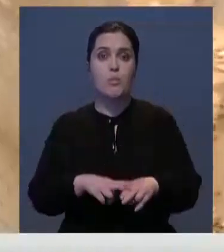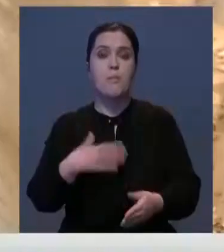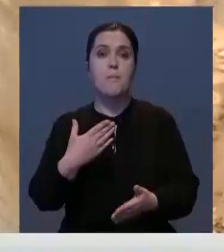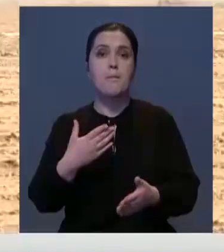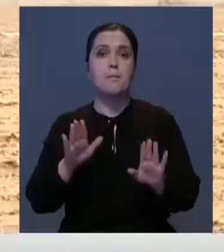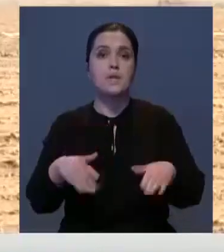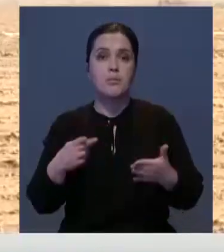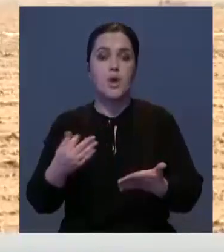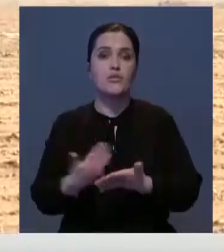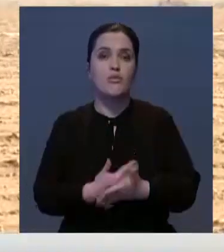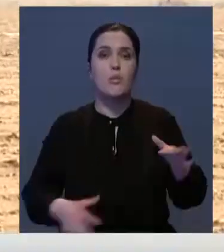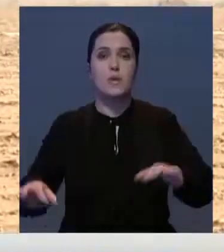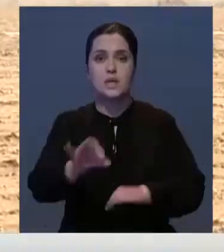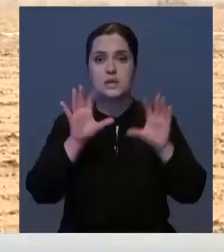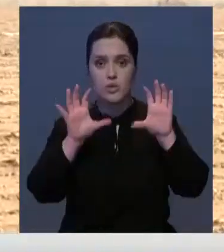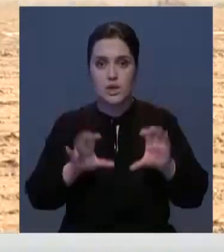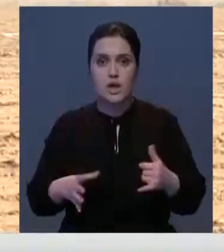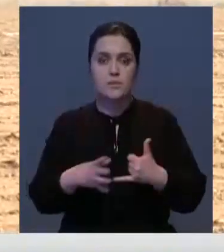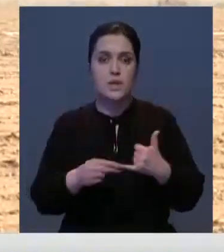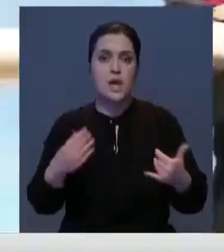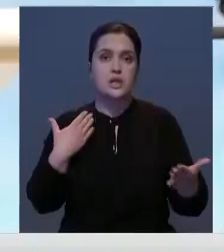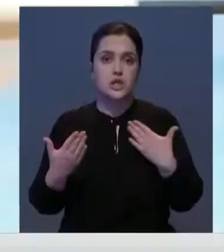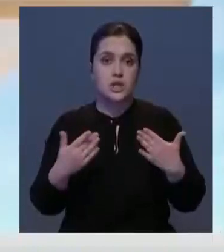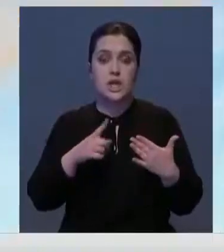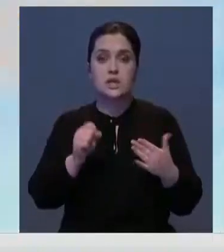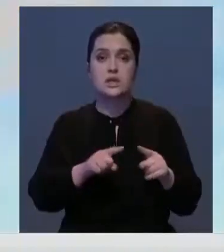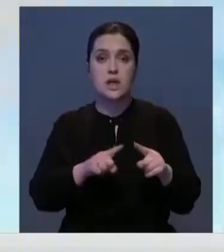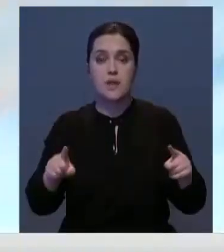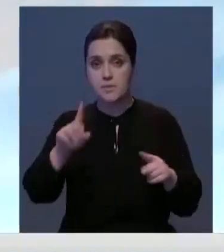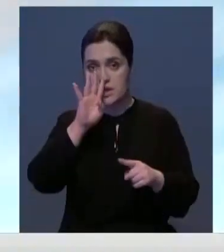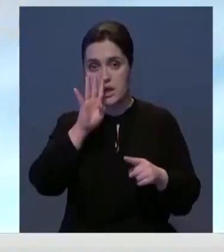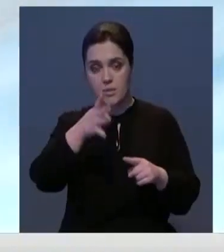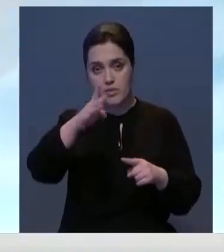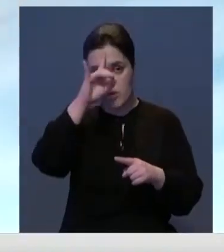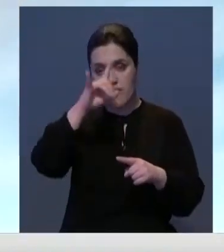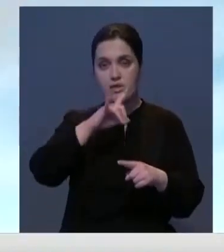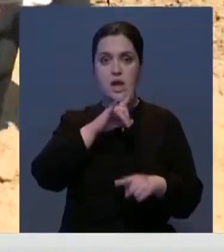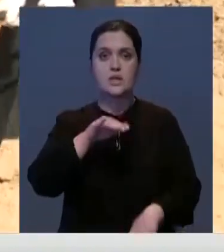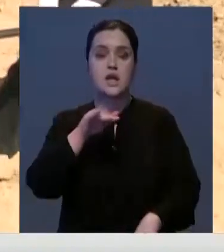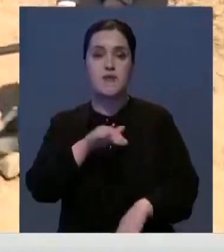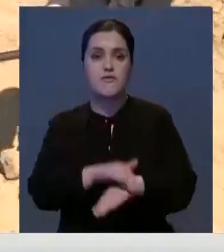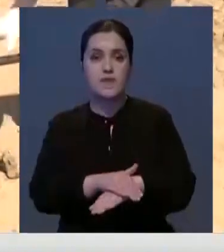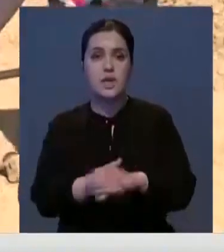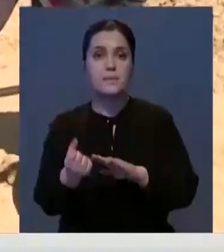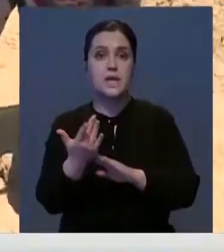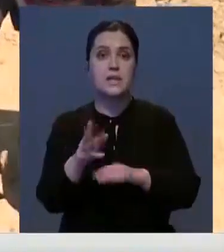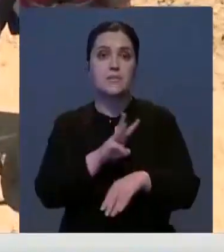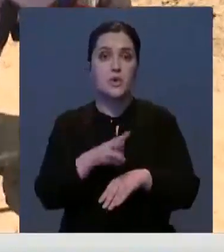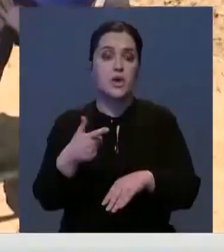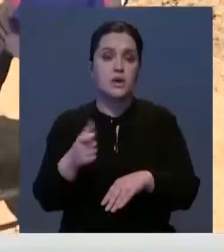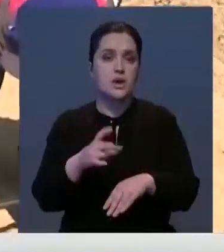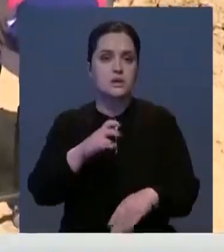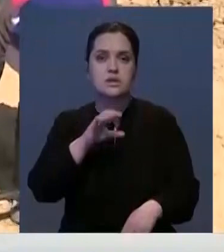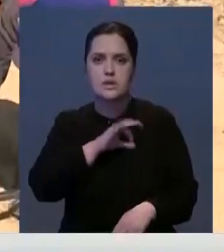выработать предложение по новому проекту закона о земельных отношениях. Отмечу, за последние четыре года в Казахстане выявлено 15